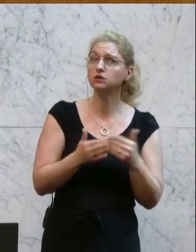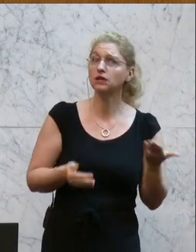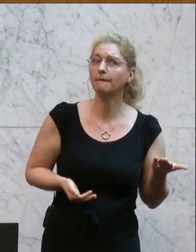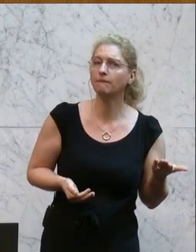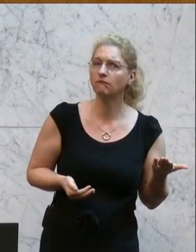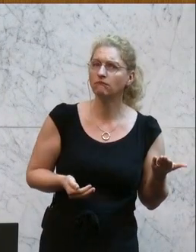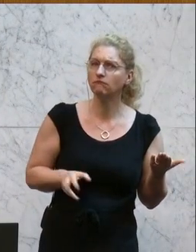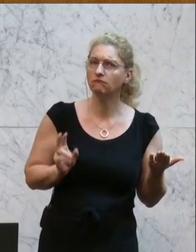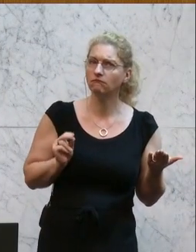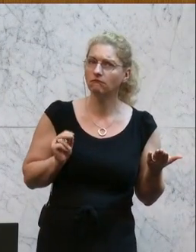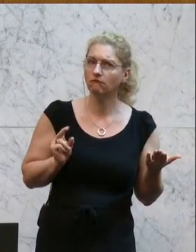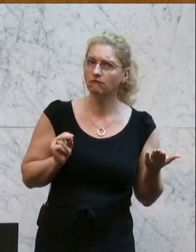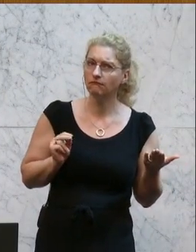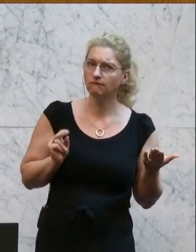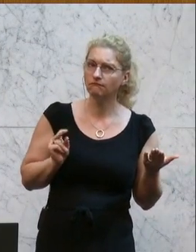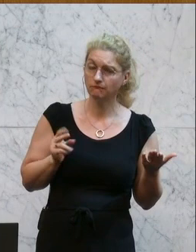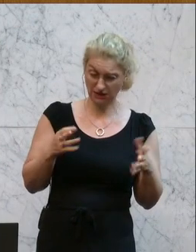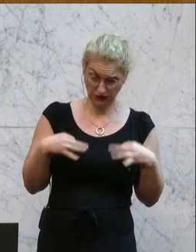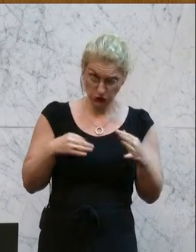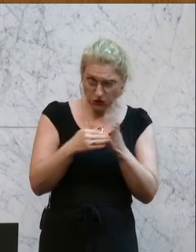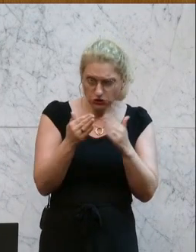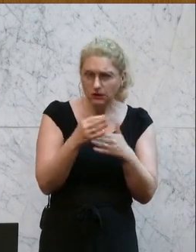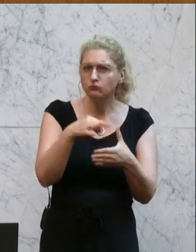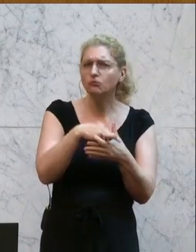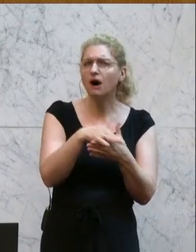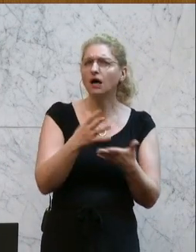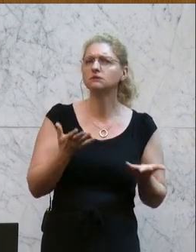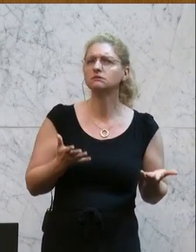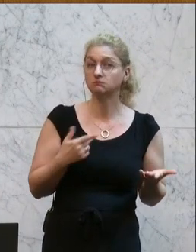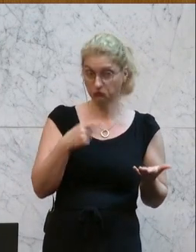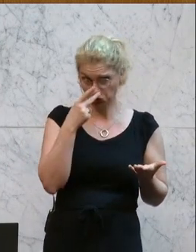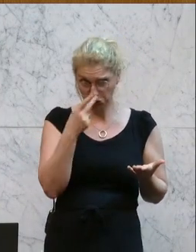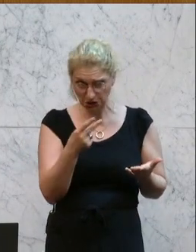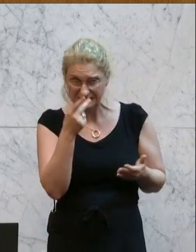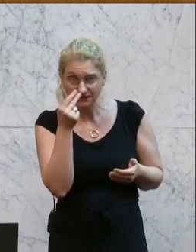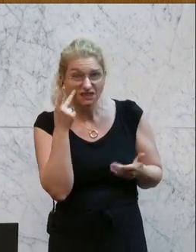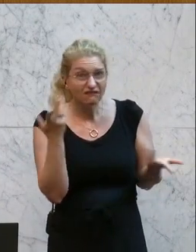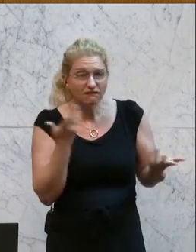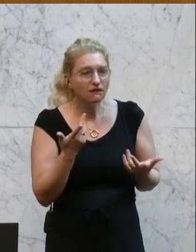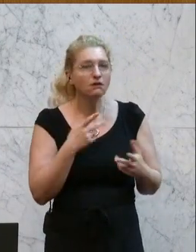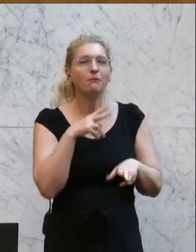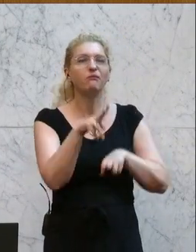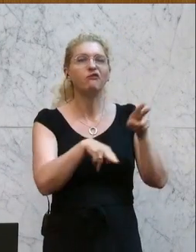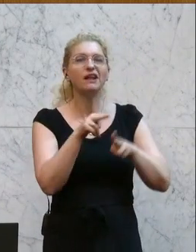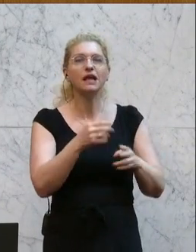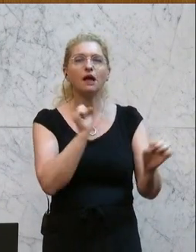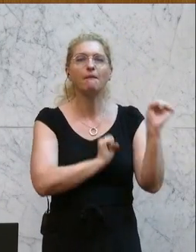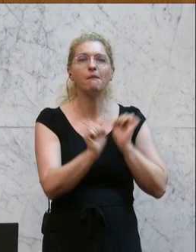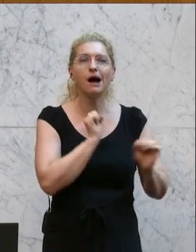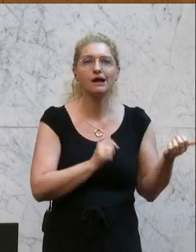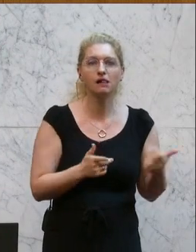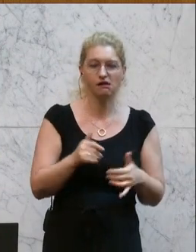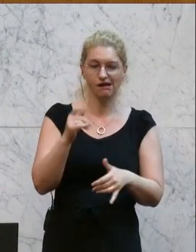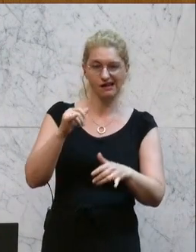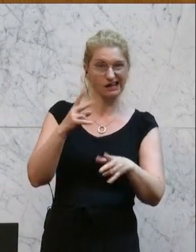Sparen im Gesundheitssystem, da muss ich schon sagen, schauen wir mal hin. Wir sehen einen Pflegemangel. Wir sehen einen Mangel an Kassenärztinnen.